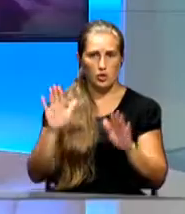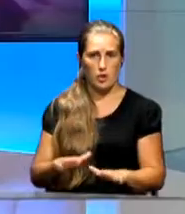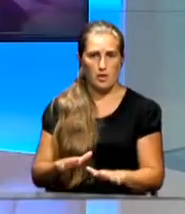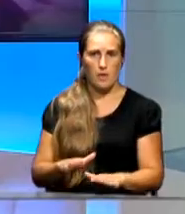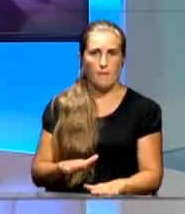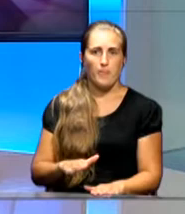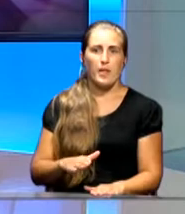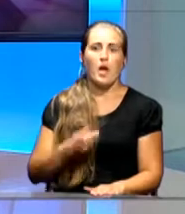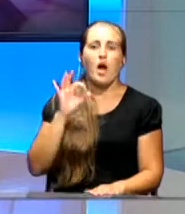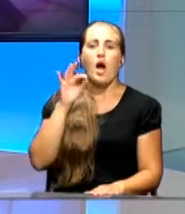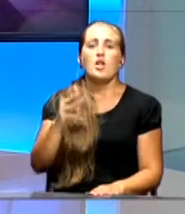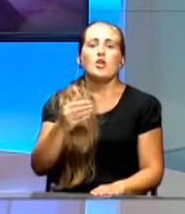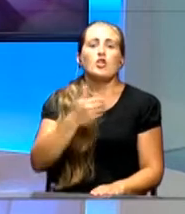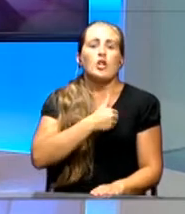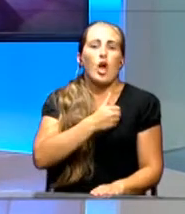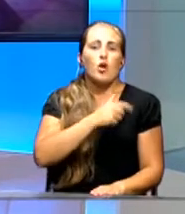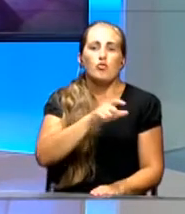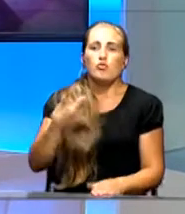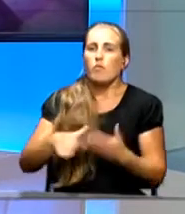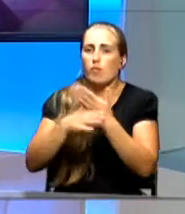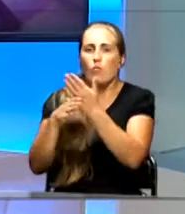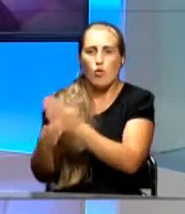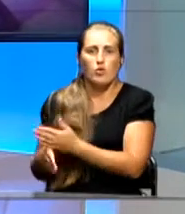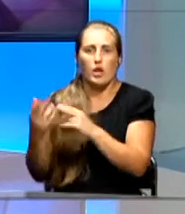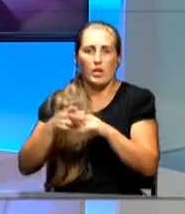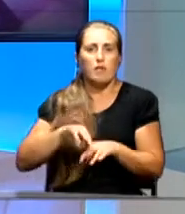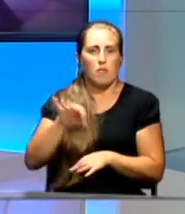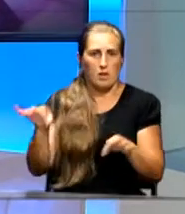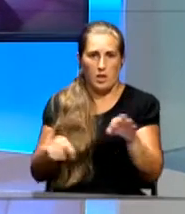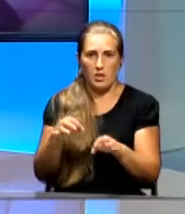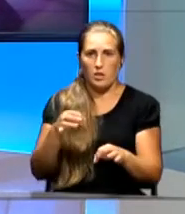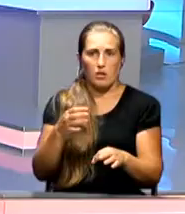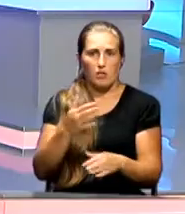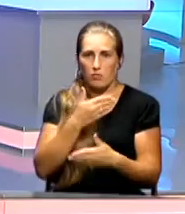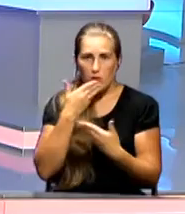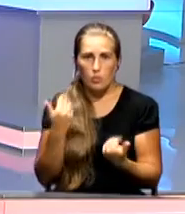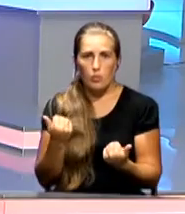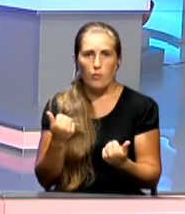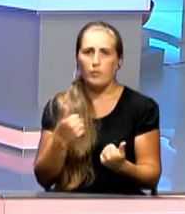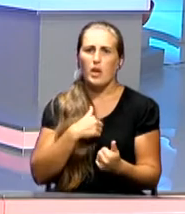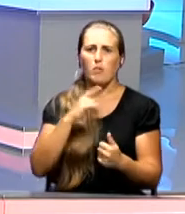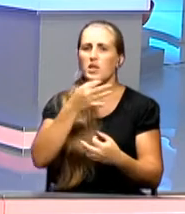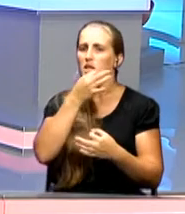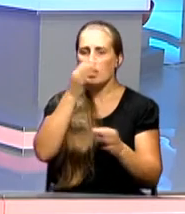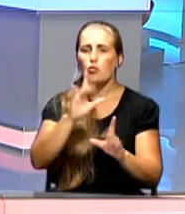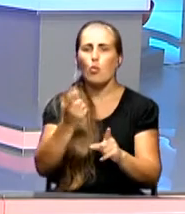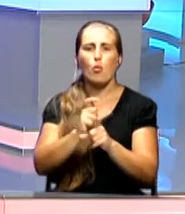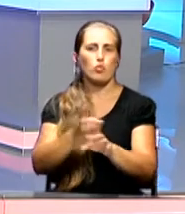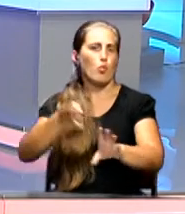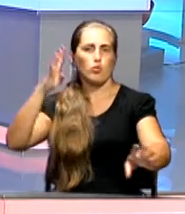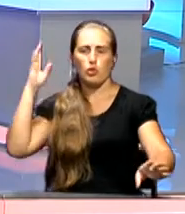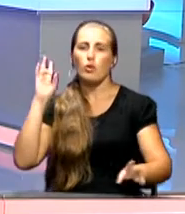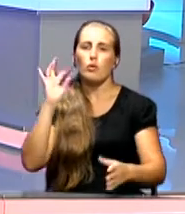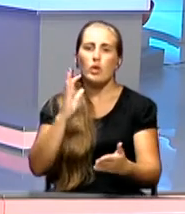судя по всему, от желающих инвестировать в эти проекты нет? Ну, я бы не сказал, что прямо очередь стоит, но тем не менее